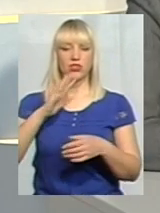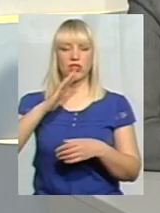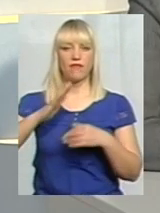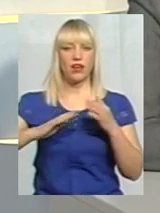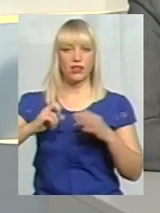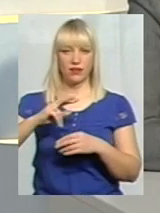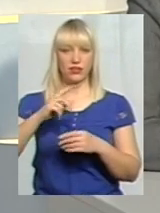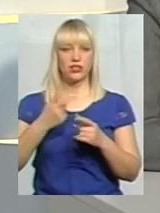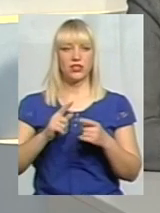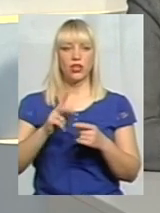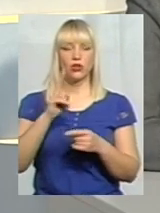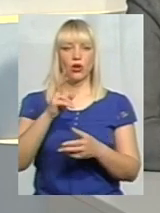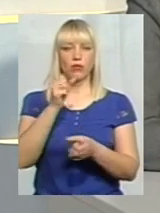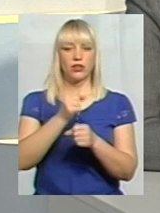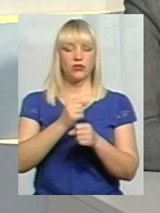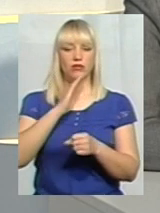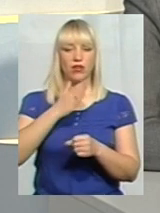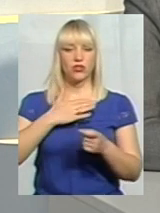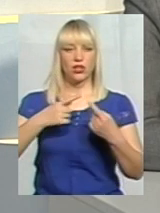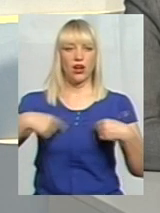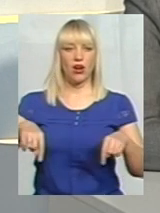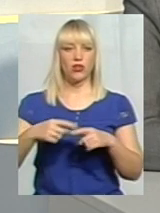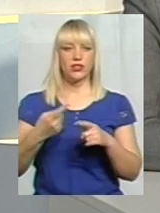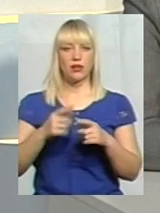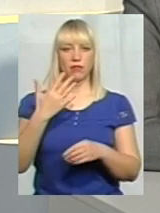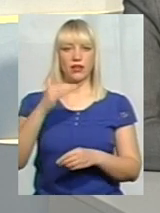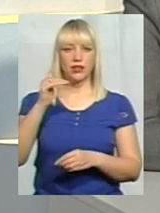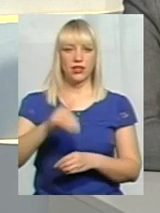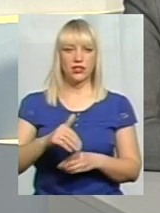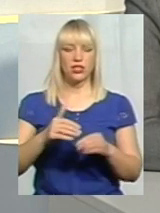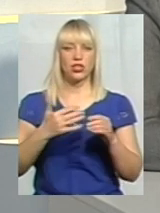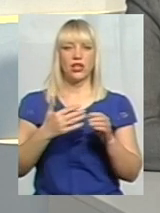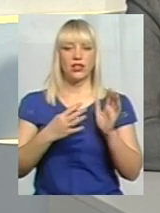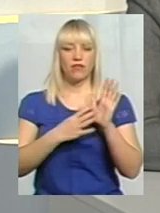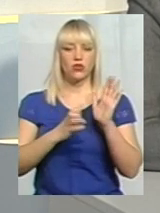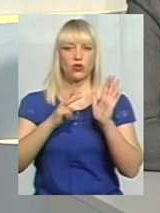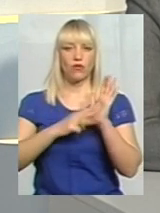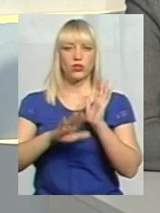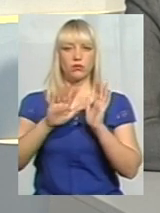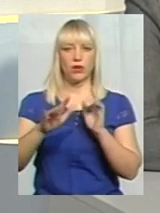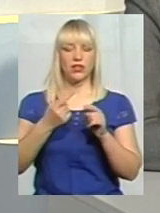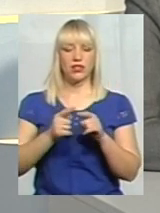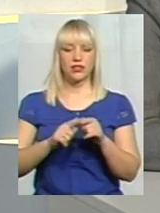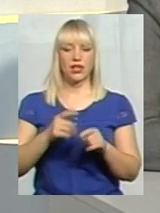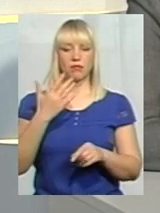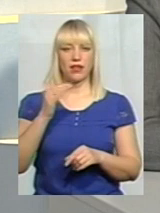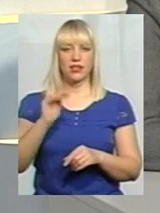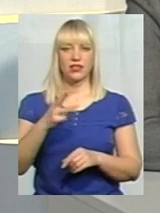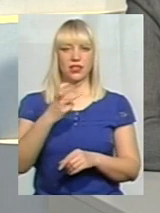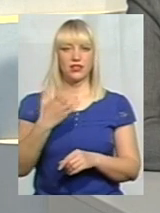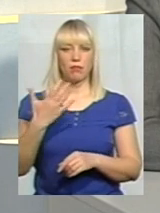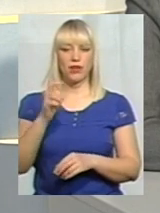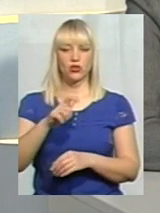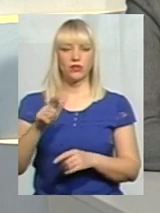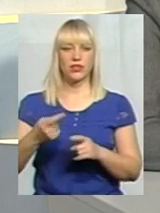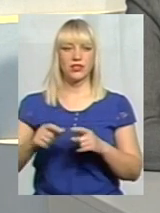-спеціалісти, які працюють в нашій галузі, це їх всього 5 985, із них 5 305 чоловік – це